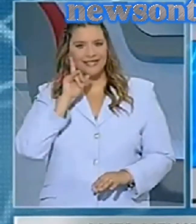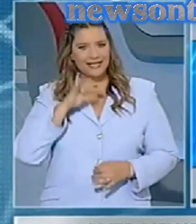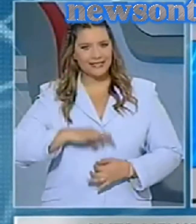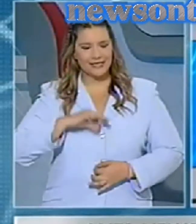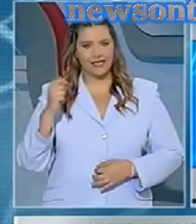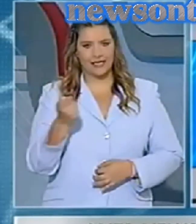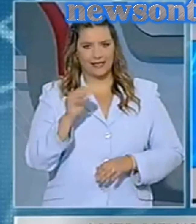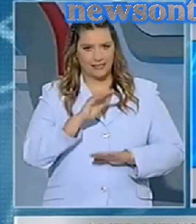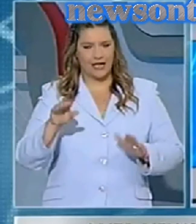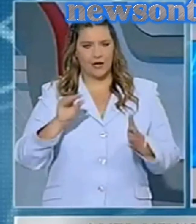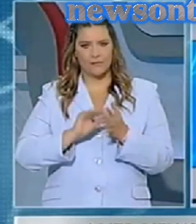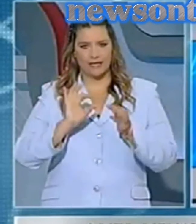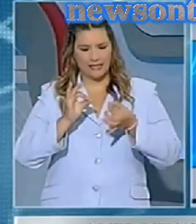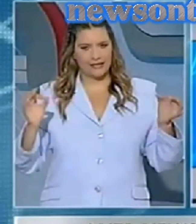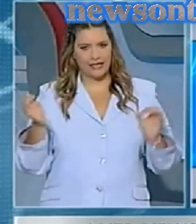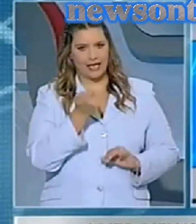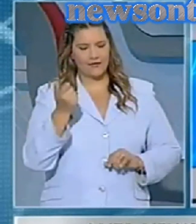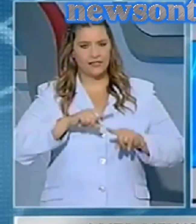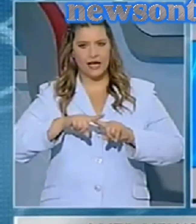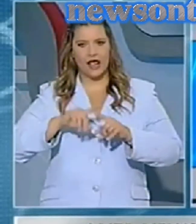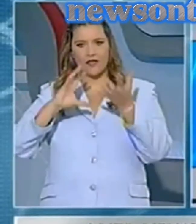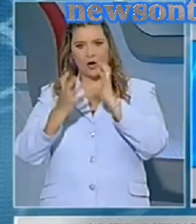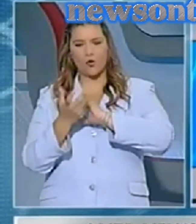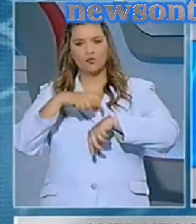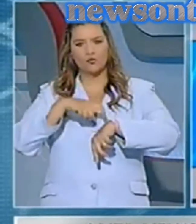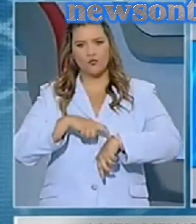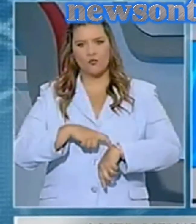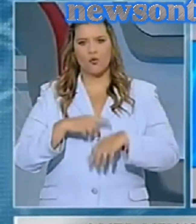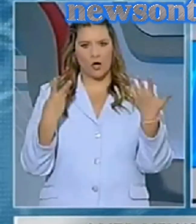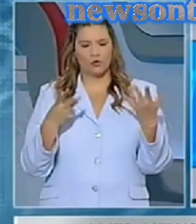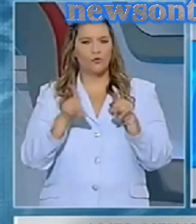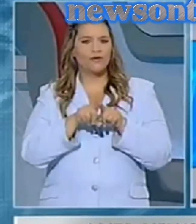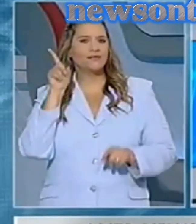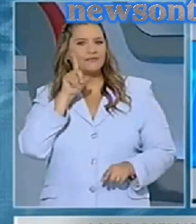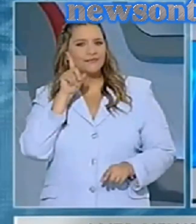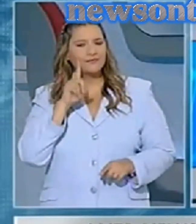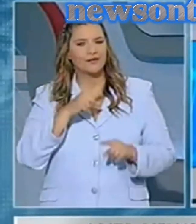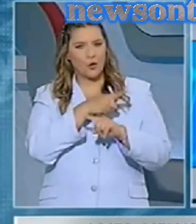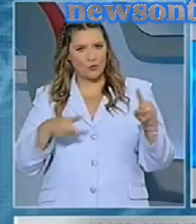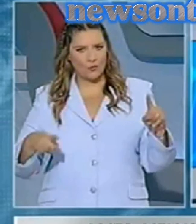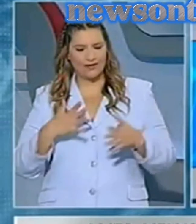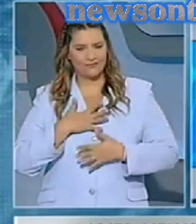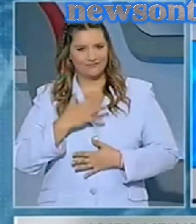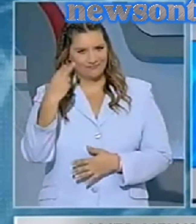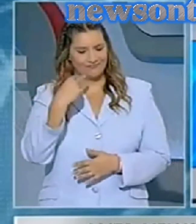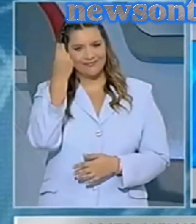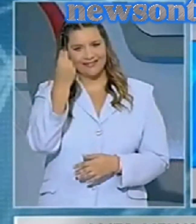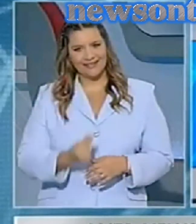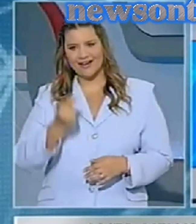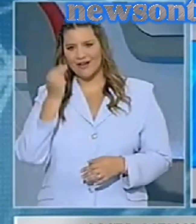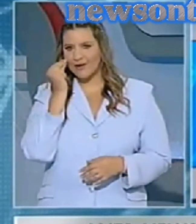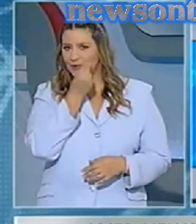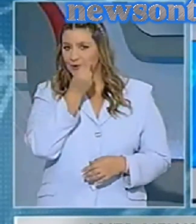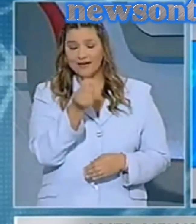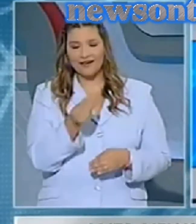Κυρίες και κύριοι, εδώ ολοκληρώθηκε το απογευματινό μας δελτίο. Αναλυτικά ειδήσεις από την Ελλάδα και όλο τον κόσμο στο κεντρικό δελτίο του Αντένα στις 8 με τη Μαρία Χούκλη.